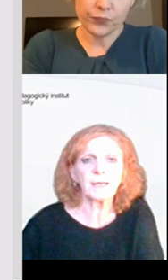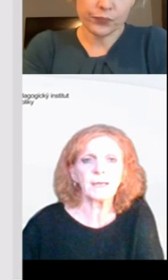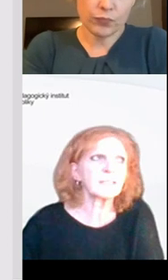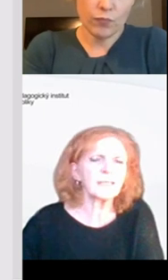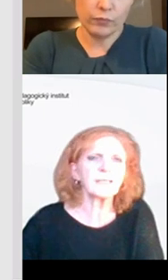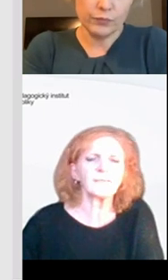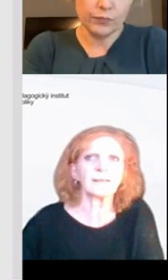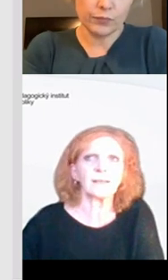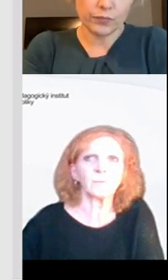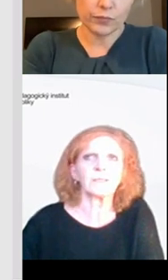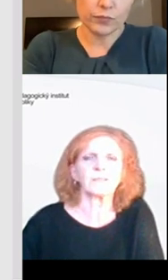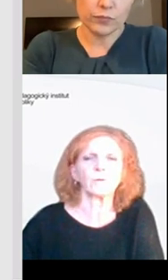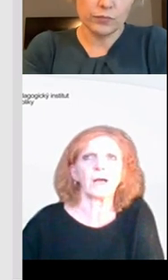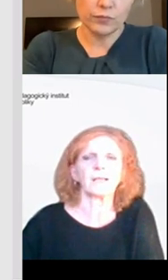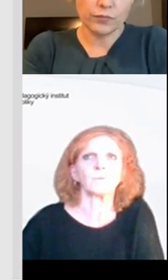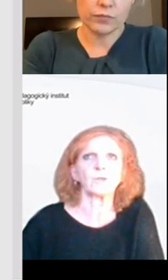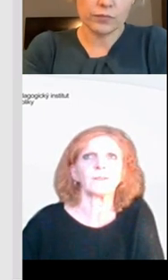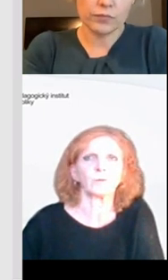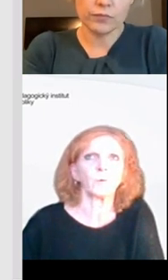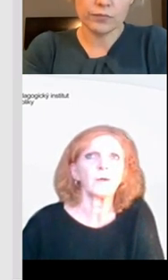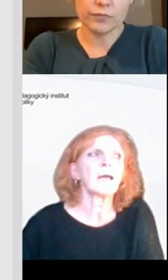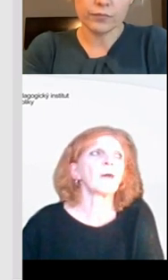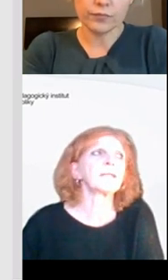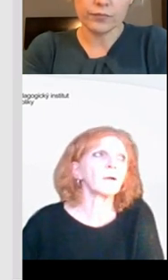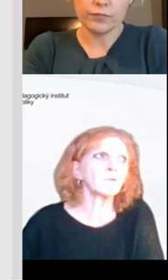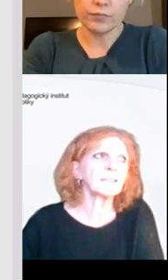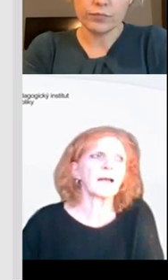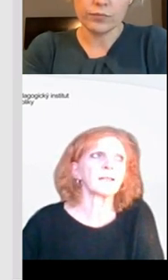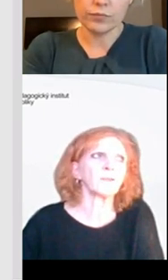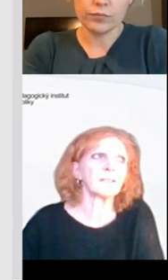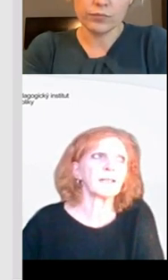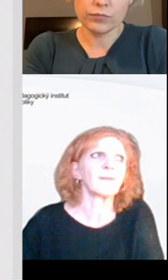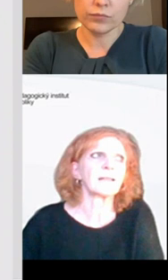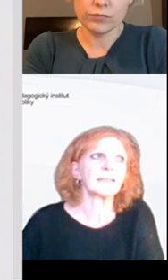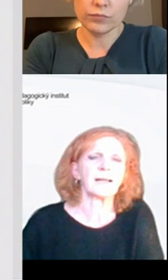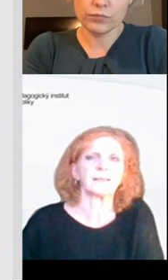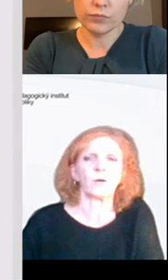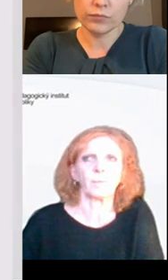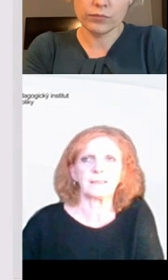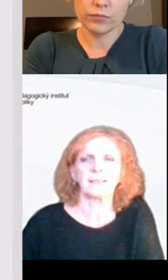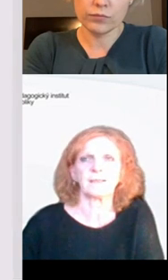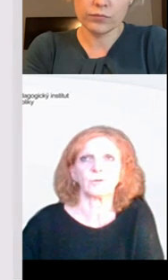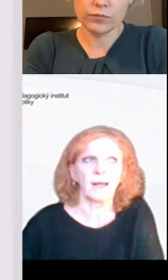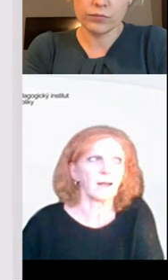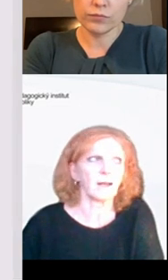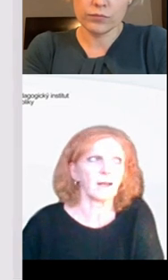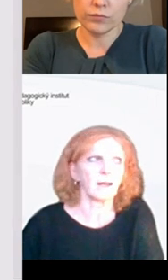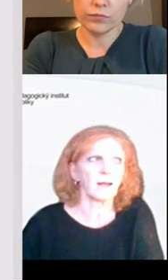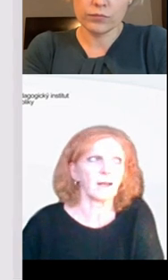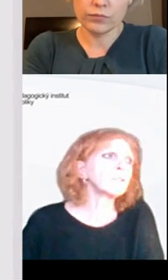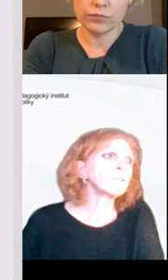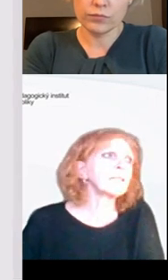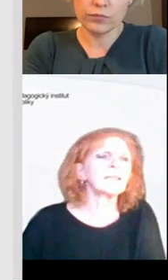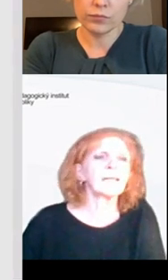učitel po celých devět let bude svého žáka směřovat k tomu, aby na konci základního vzdělávání téhleté kompetence dosáhl.